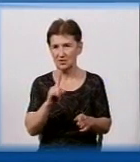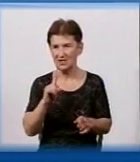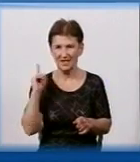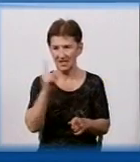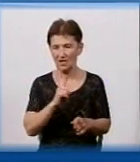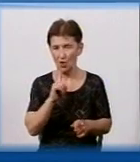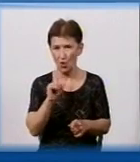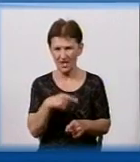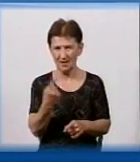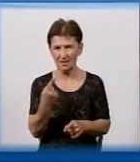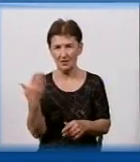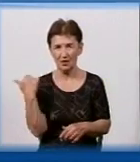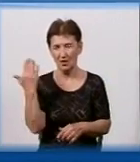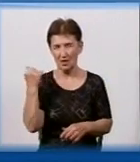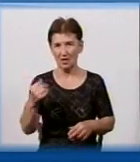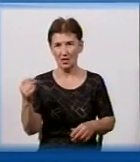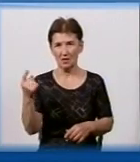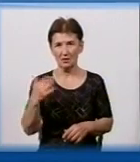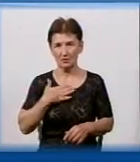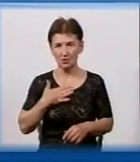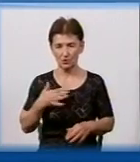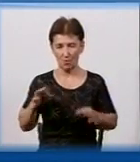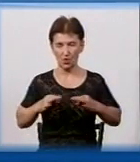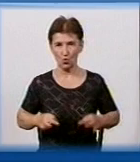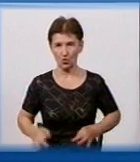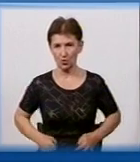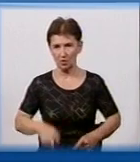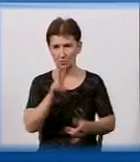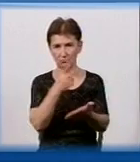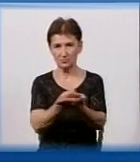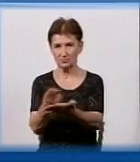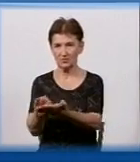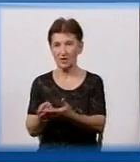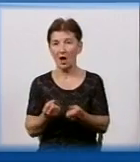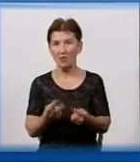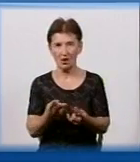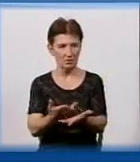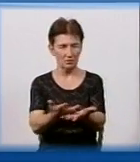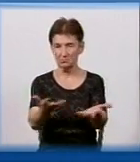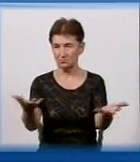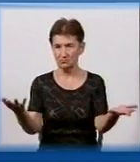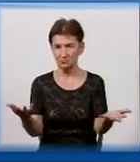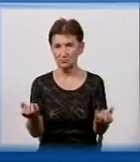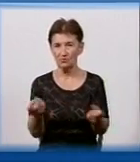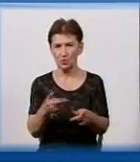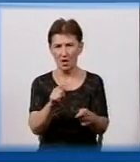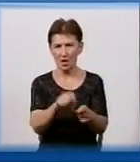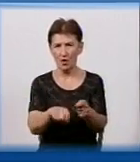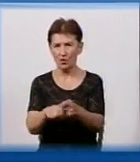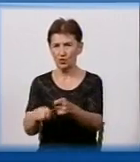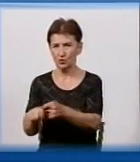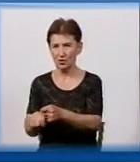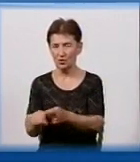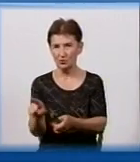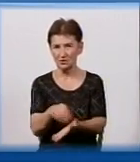можливо менше, коли колишній прокурор області продемонстрував поліції, як це все працює. він здійснив цю контрольну закупку через такі